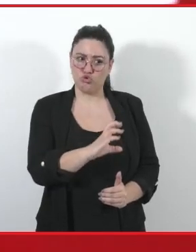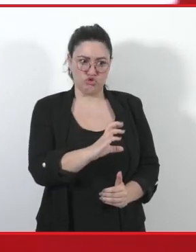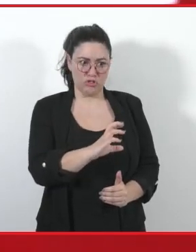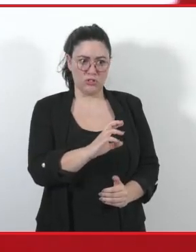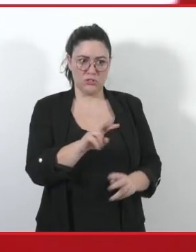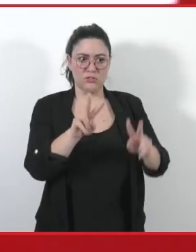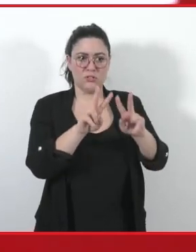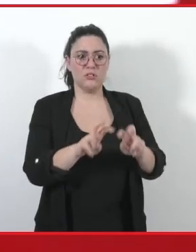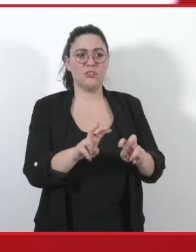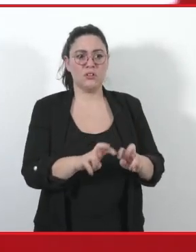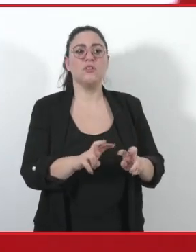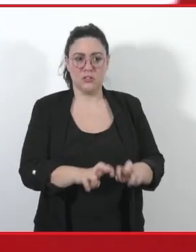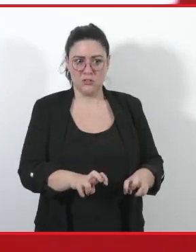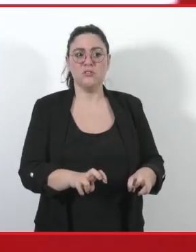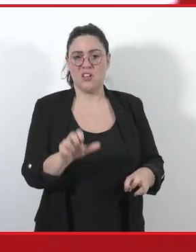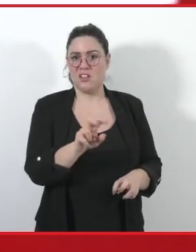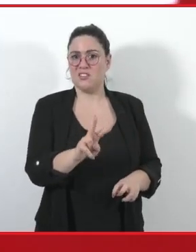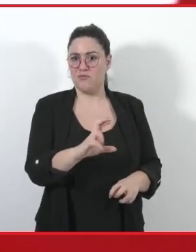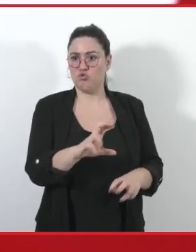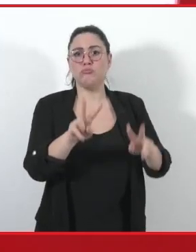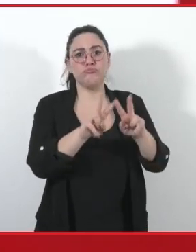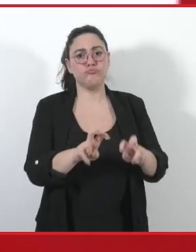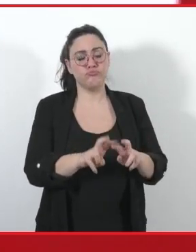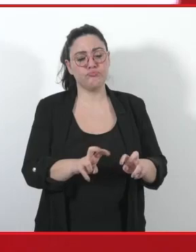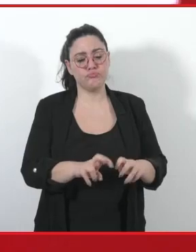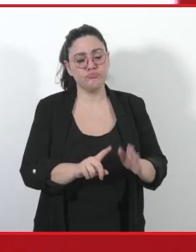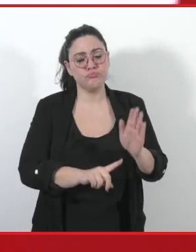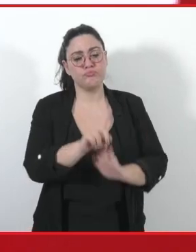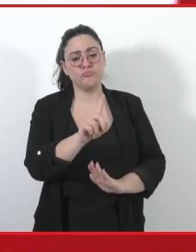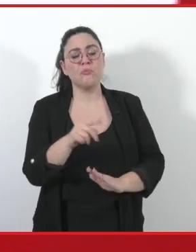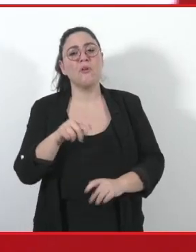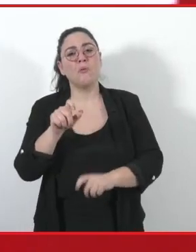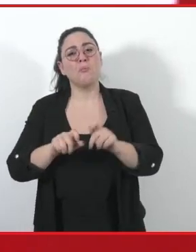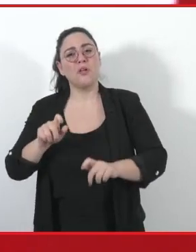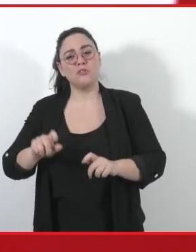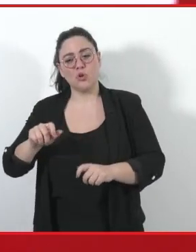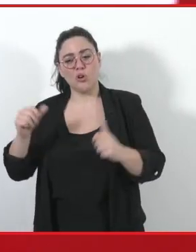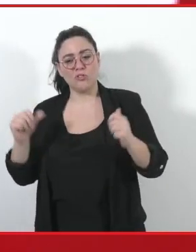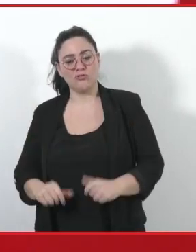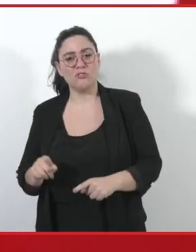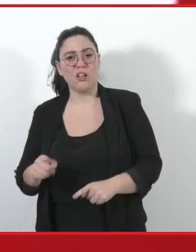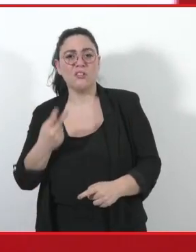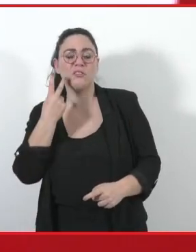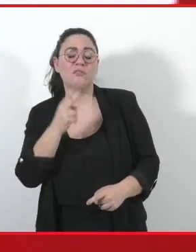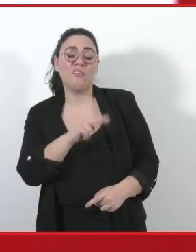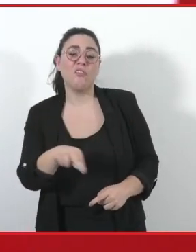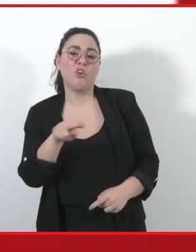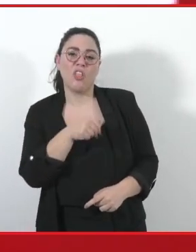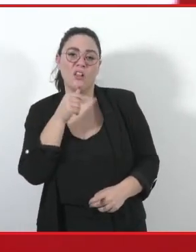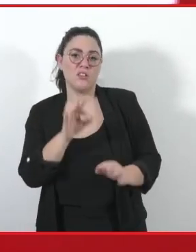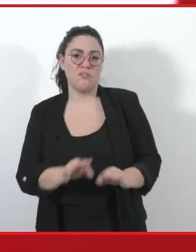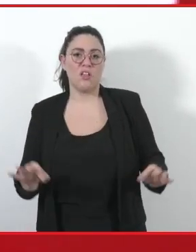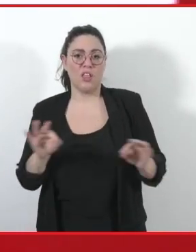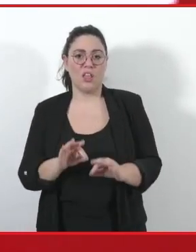dichiara convinto che votare non serve a nulla, e uno su sette addirittura disgustato della politica. Ecco, io penso che